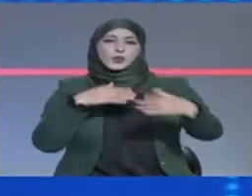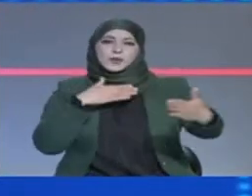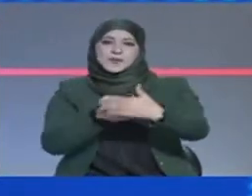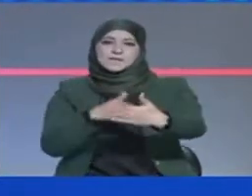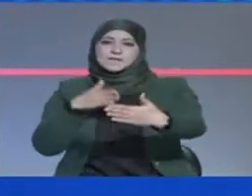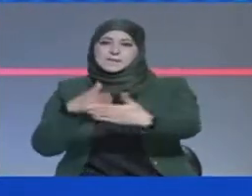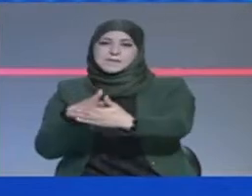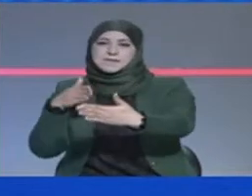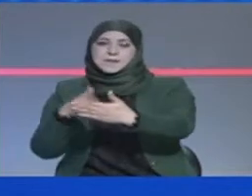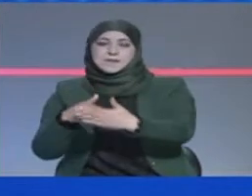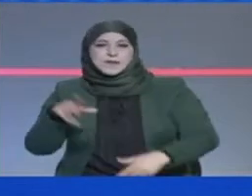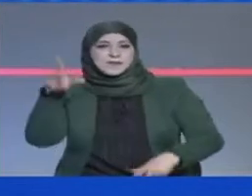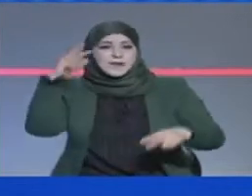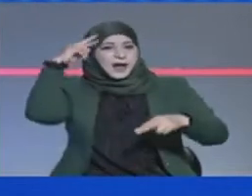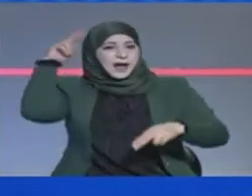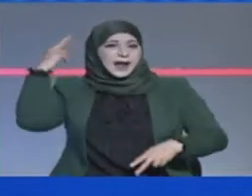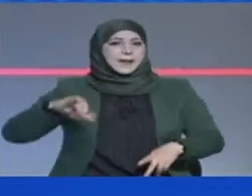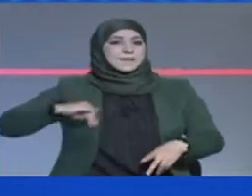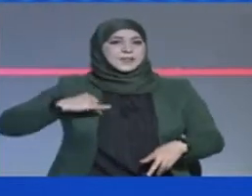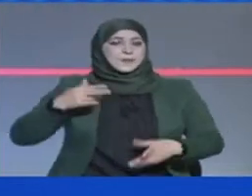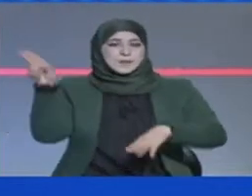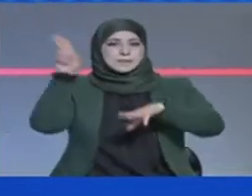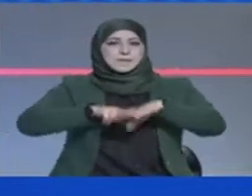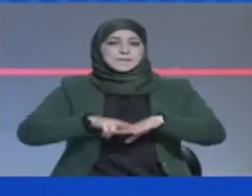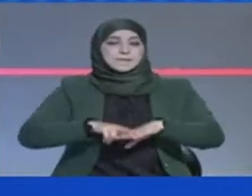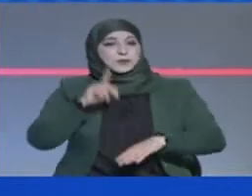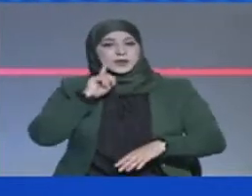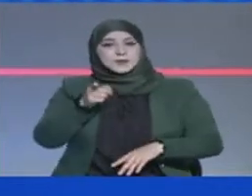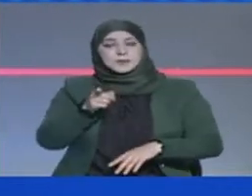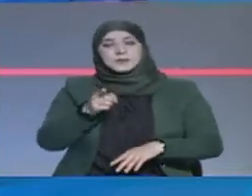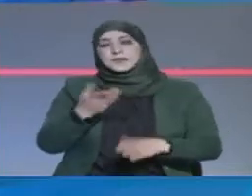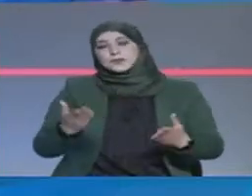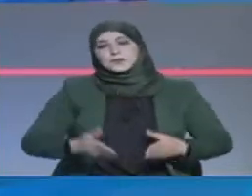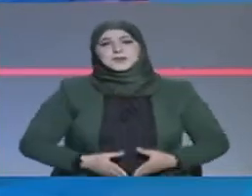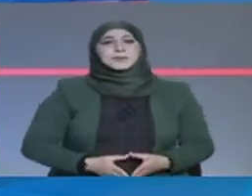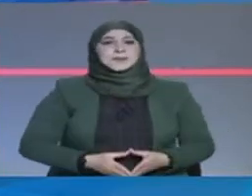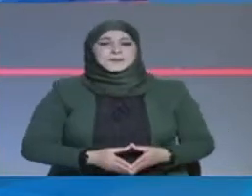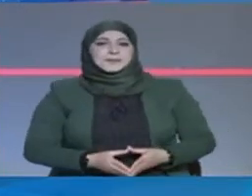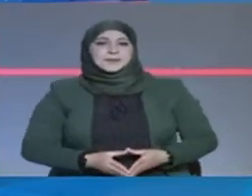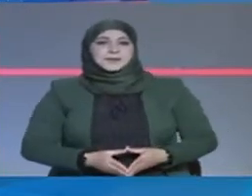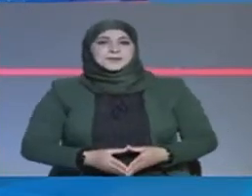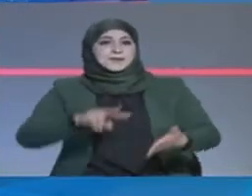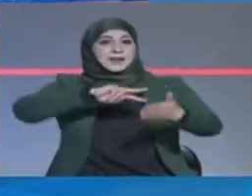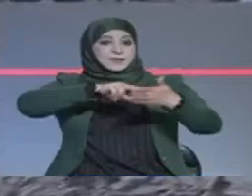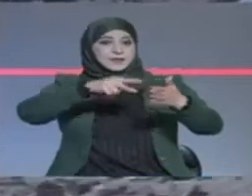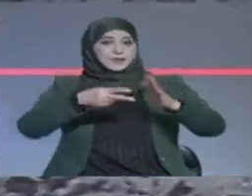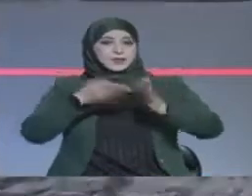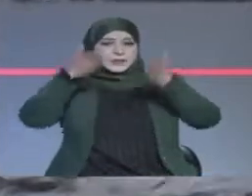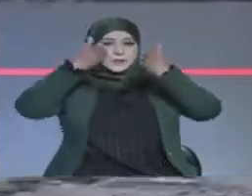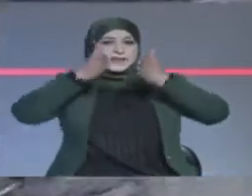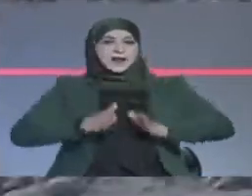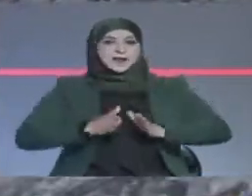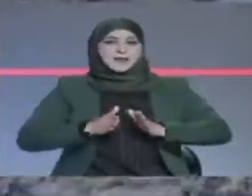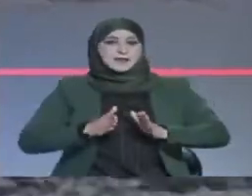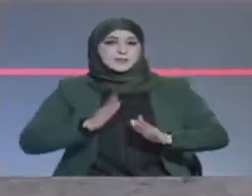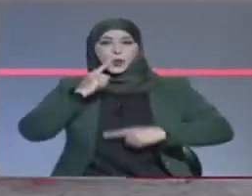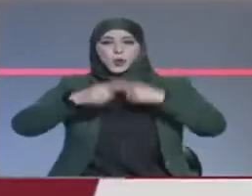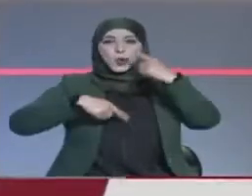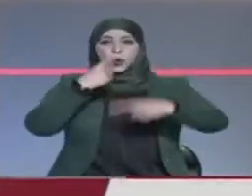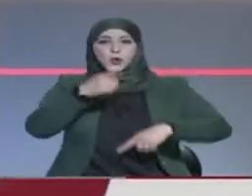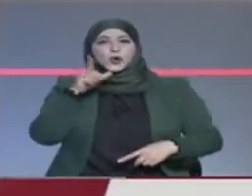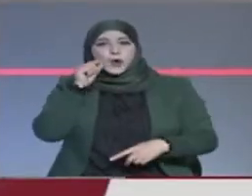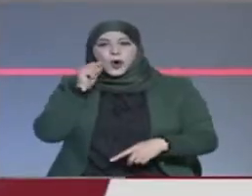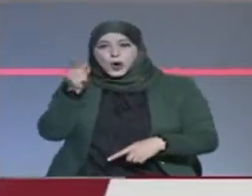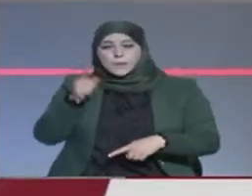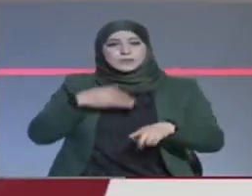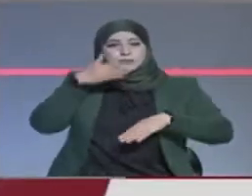تأيد أحلام الشباب التونسي وتسد وفاقح بخطوات ثابتة يتوجه يوميا عماد